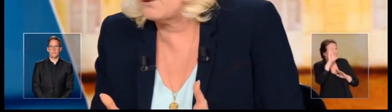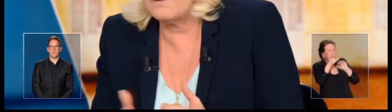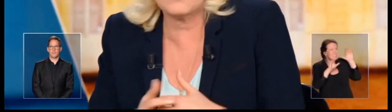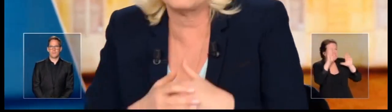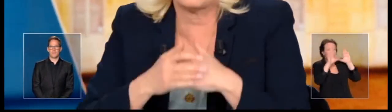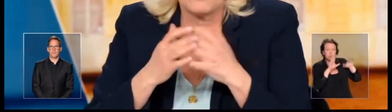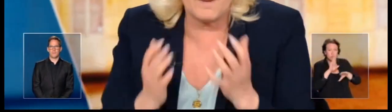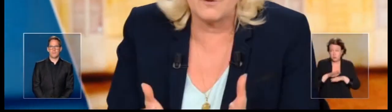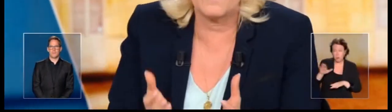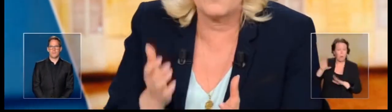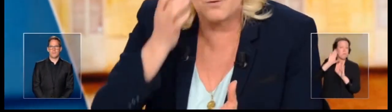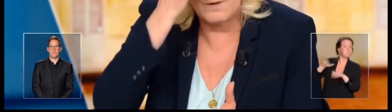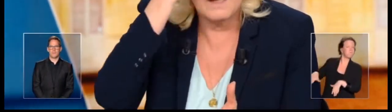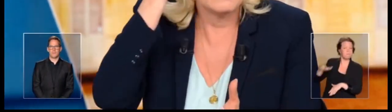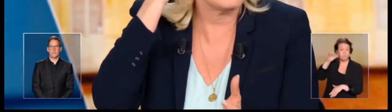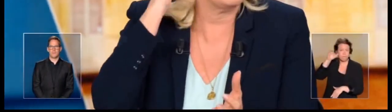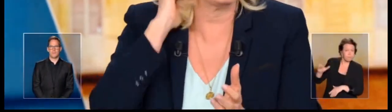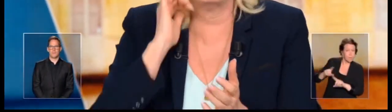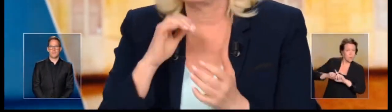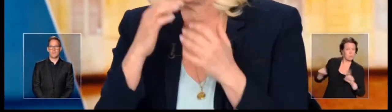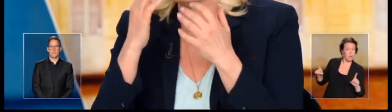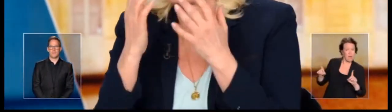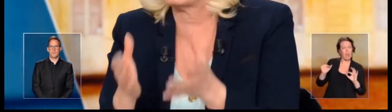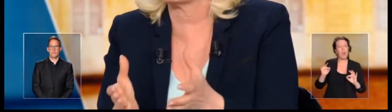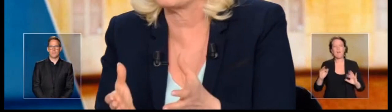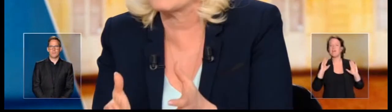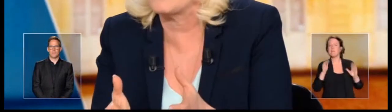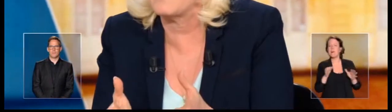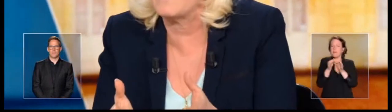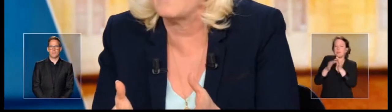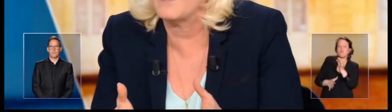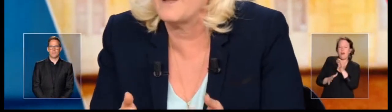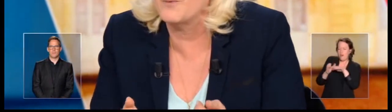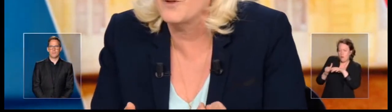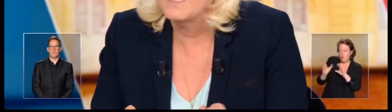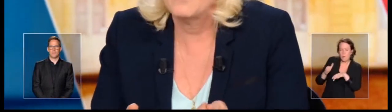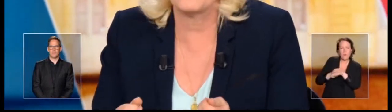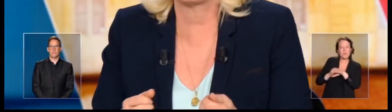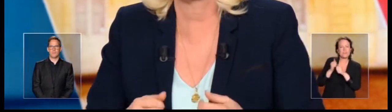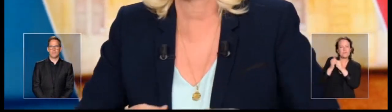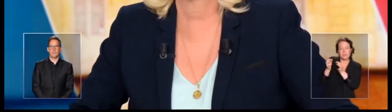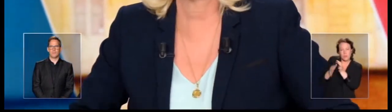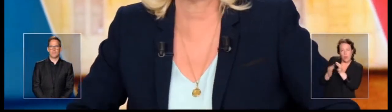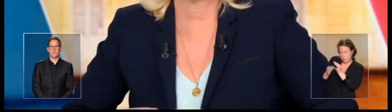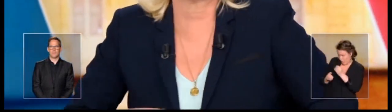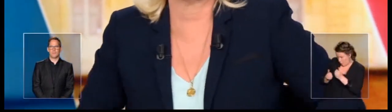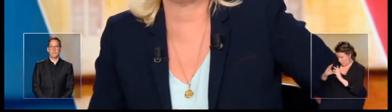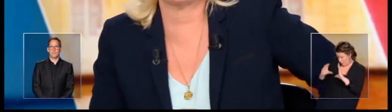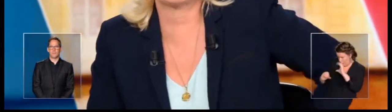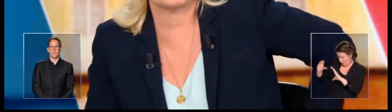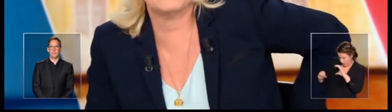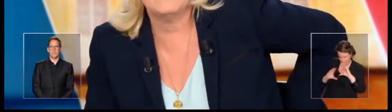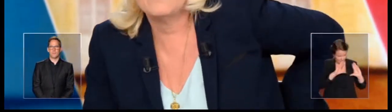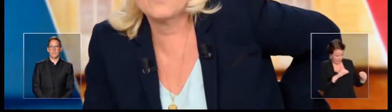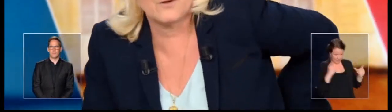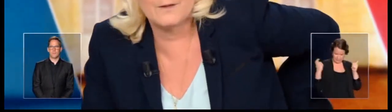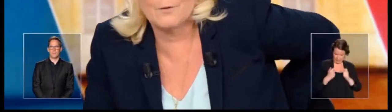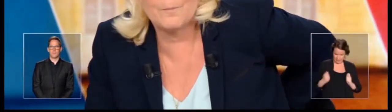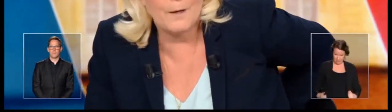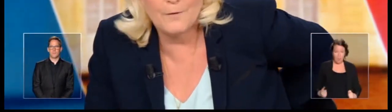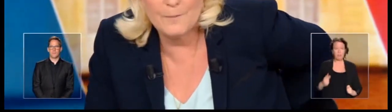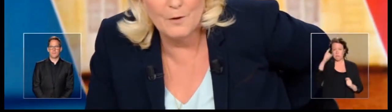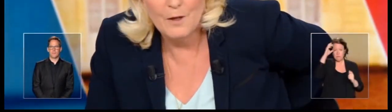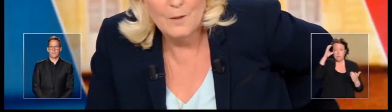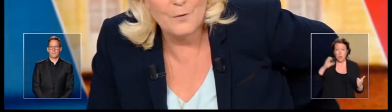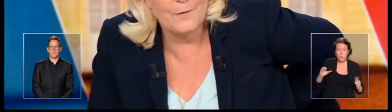souhaité mettre en œuvre et je n'ai toujours pas compris pourquoi, car en réalité c'est l'Assemblée nationale qui est le dernier mot sur ce sujet de la proportionnelle. Vous